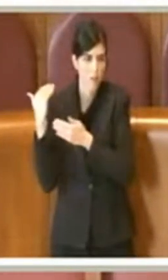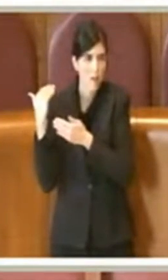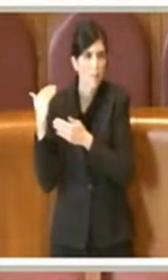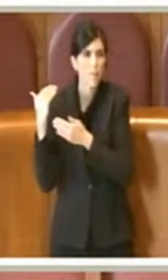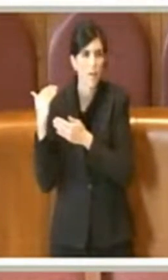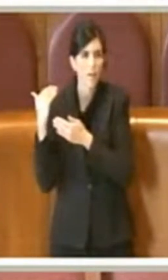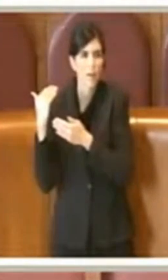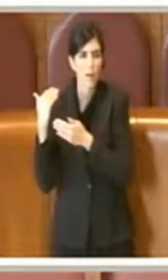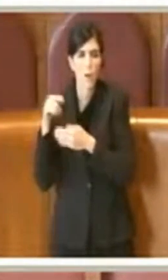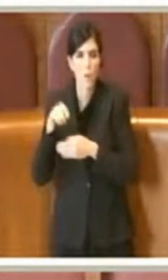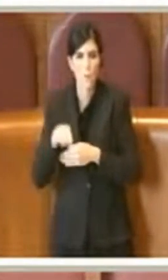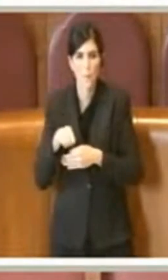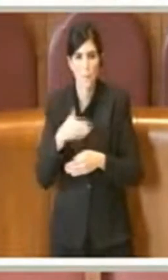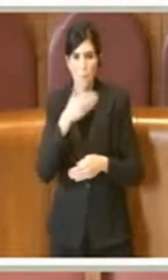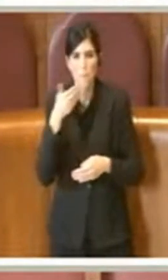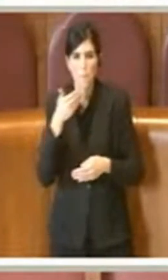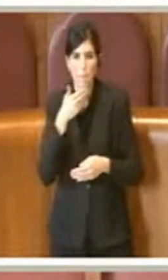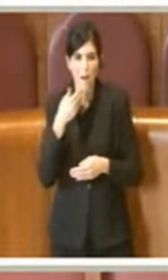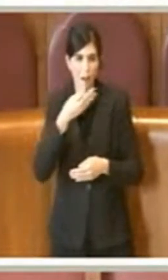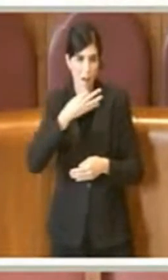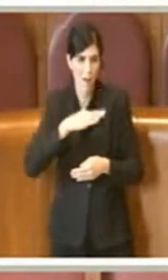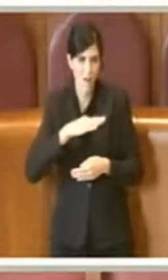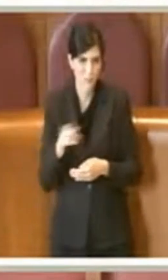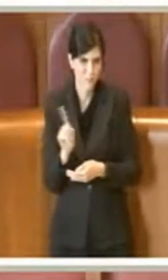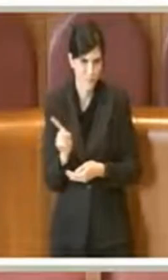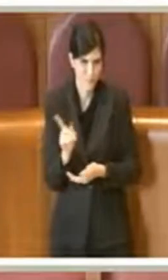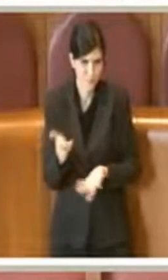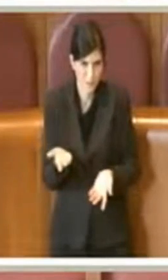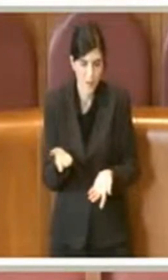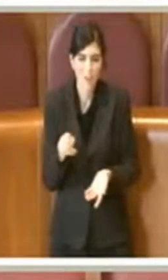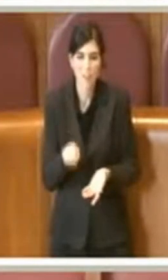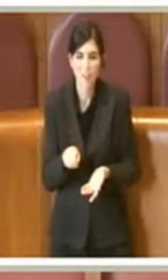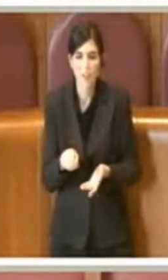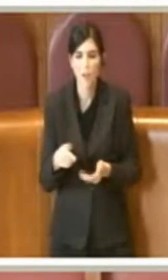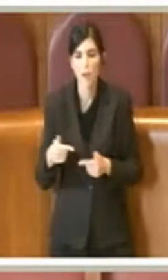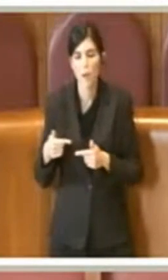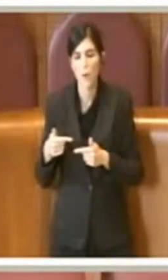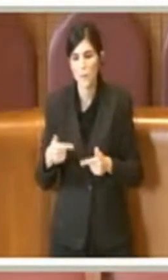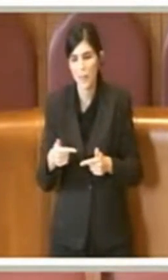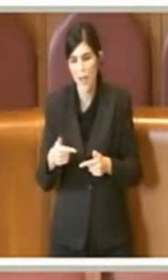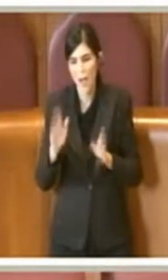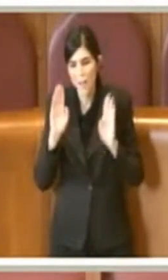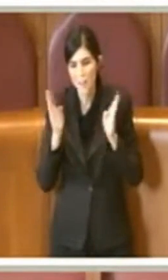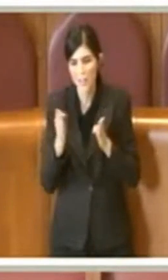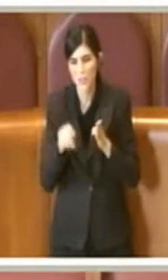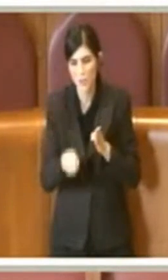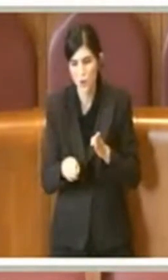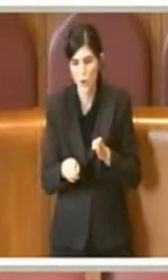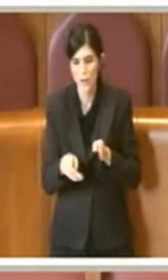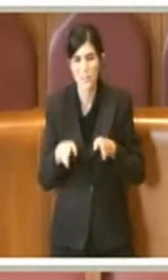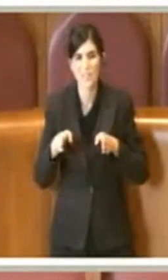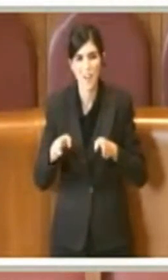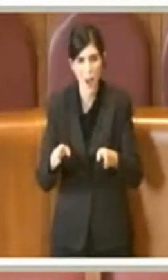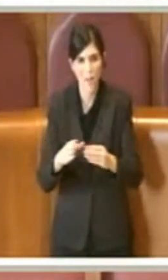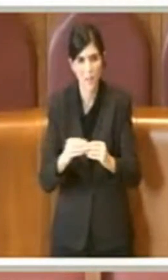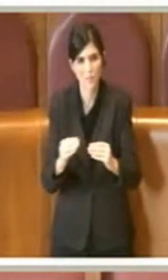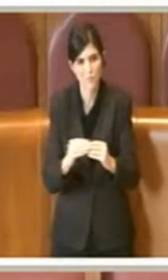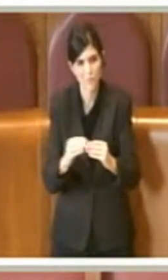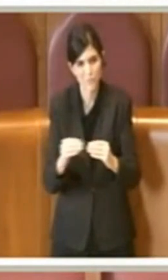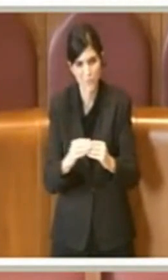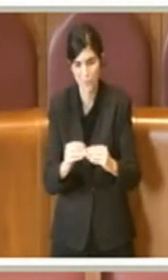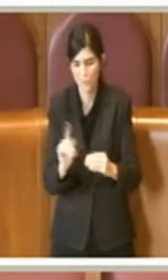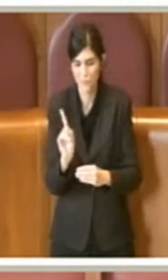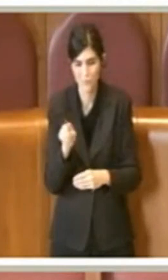inefficienza e incapacità non si ebbe l'accortezza di manutenere le nostre strade e quindi si